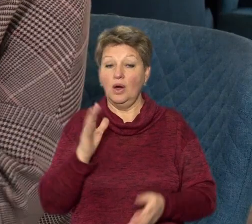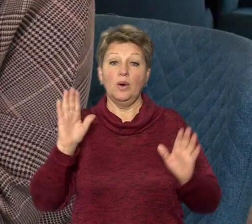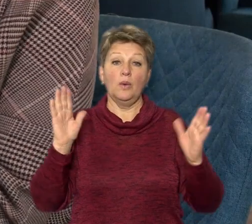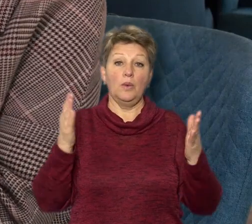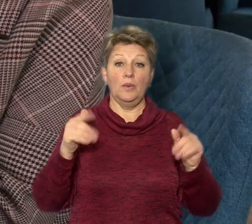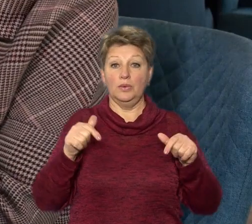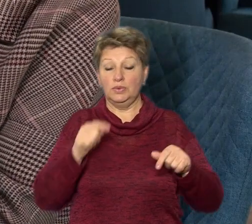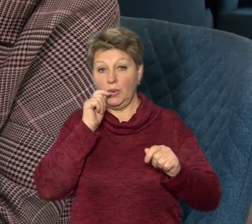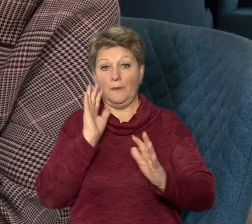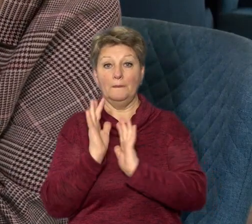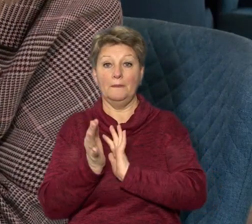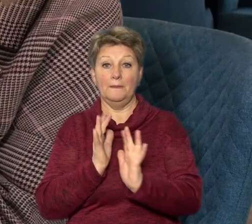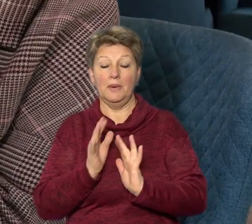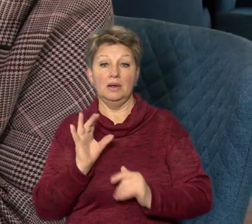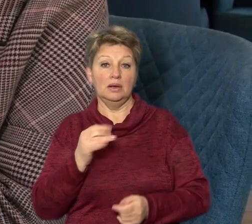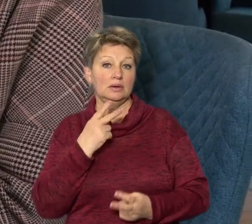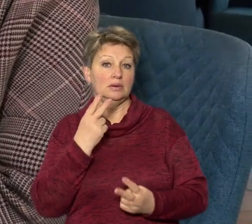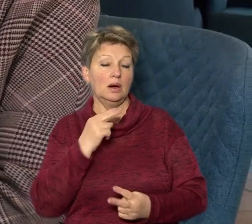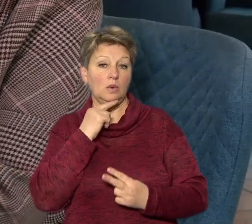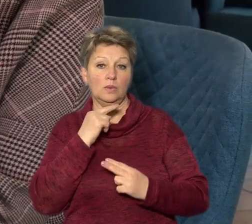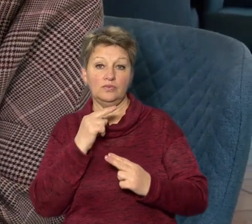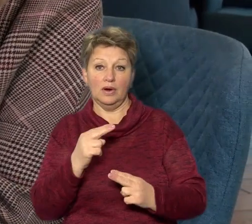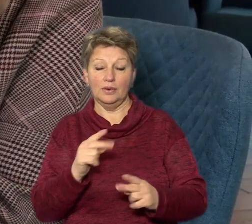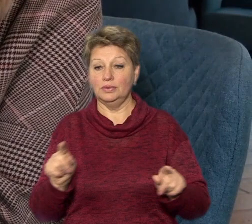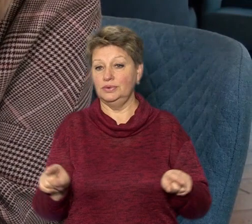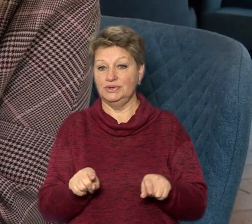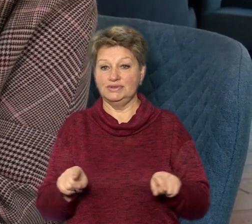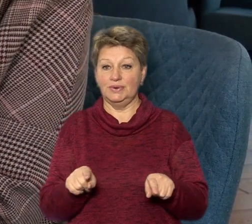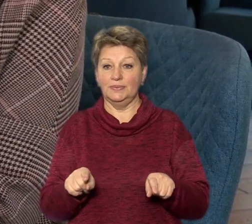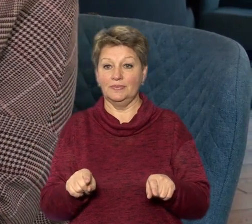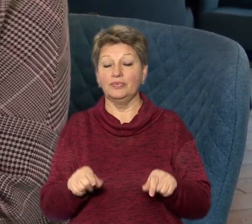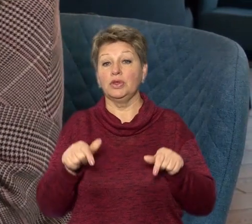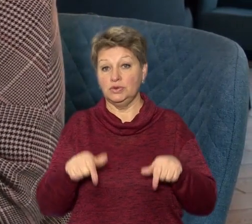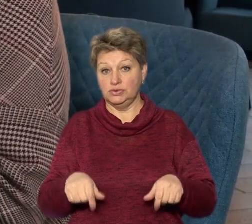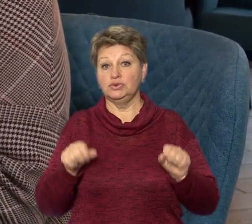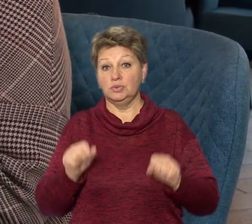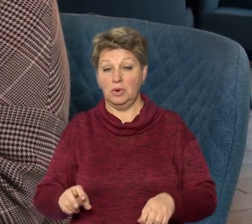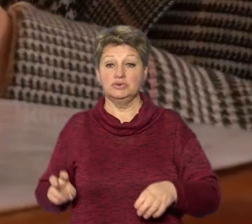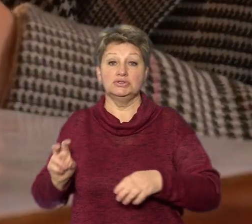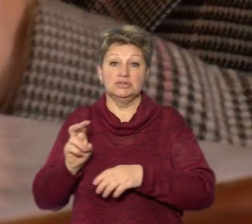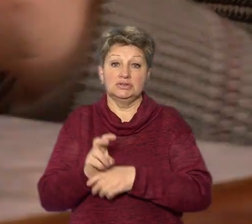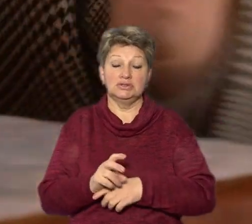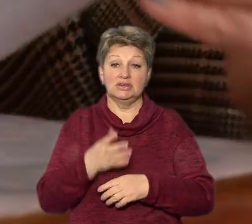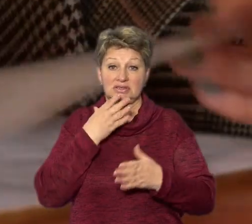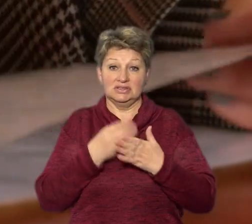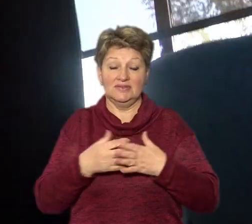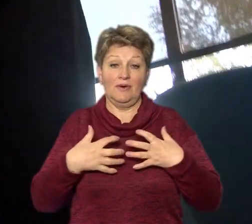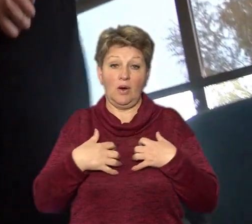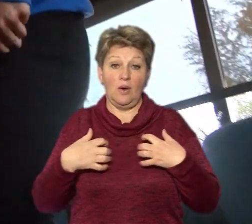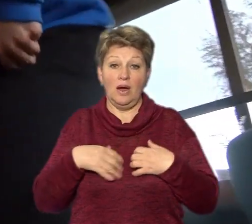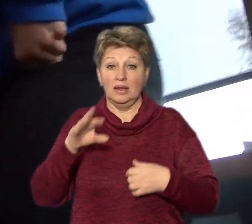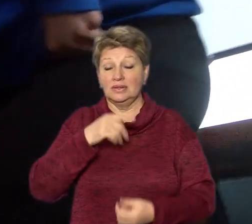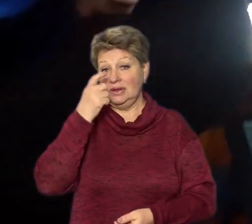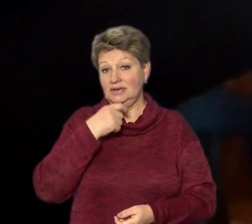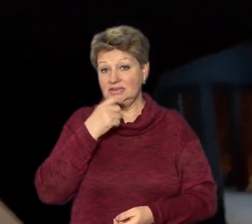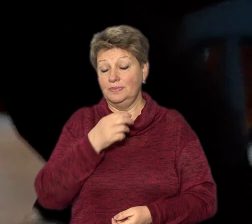тут парку, і звернула увагу, що сюди можна зайти з тваринкою. Для себе замовляє каву, а